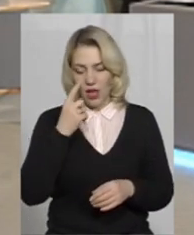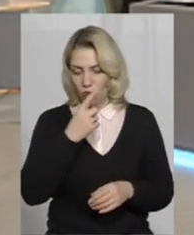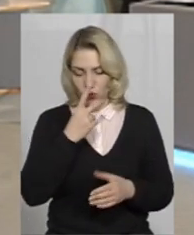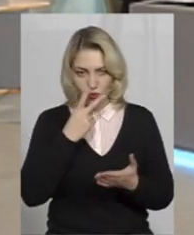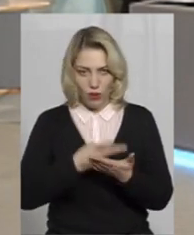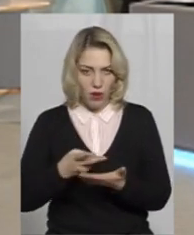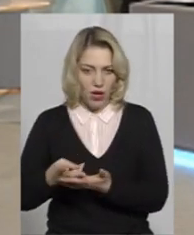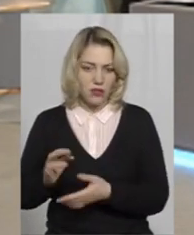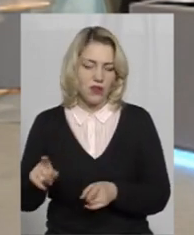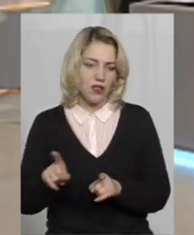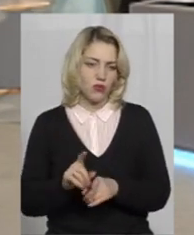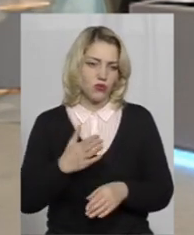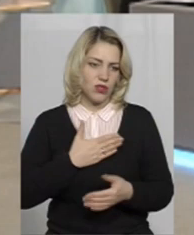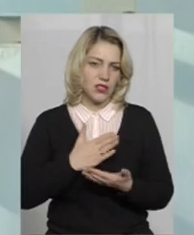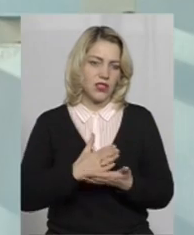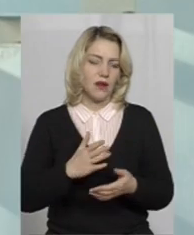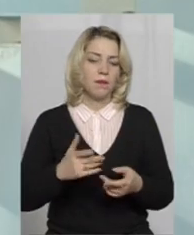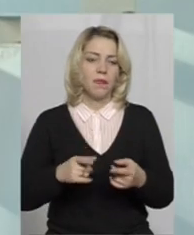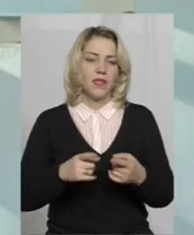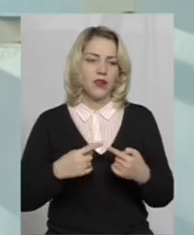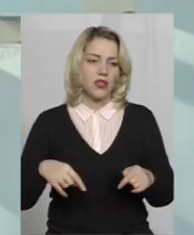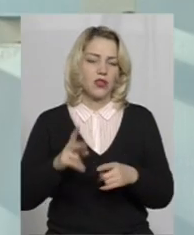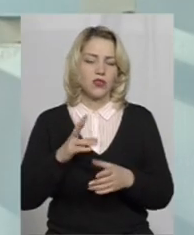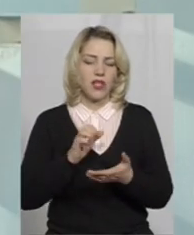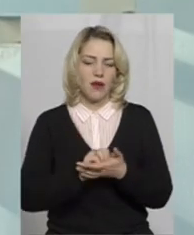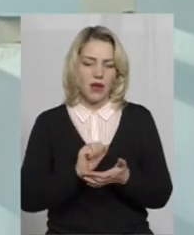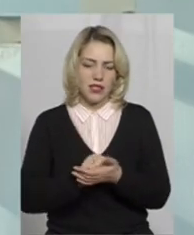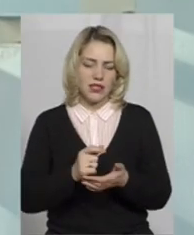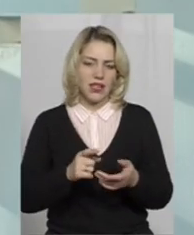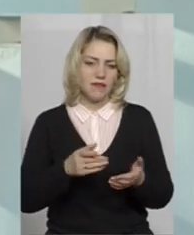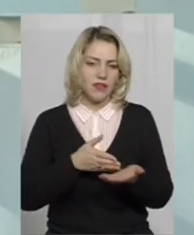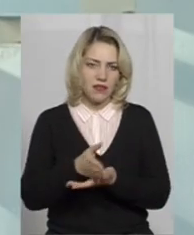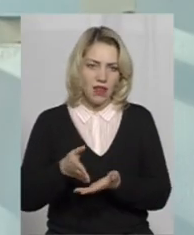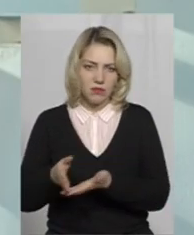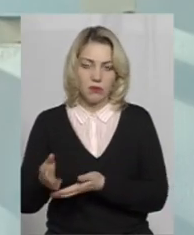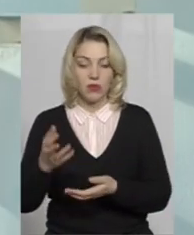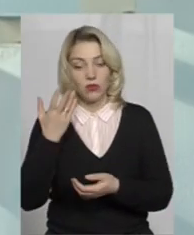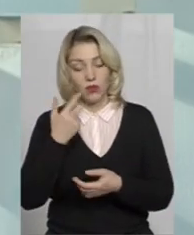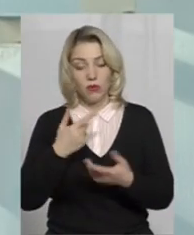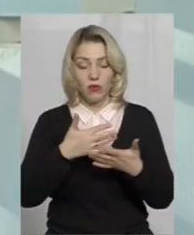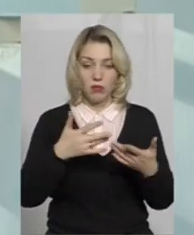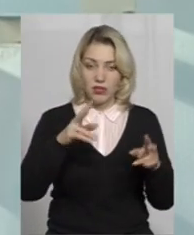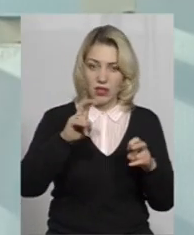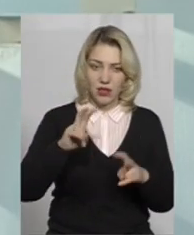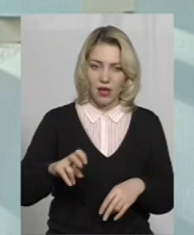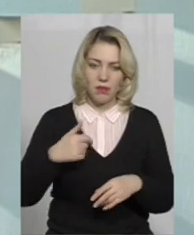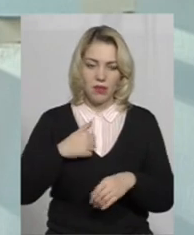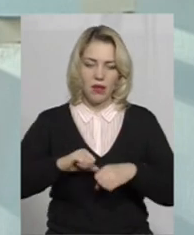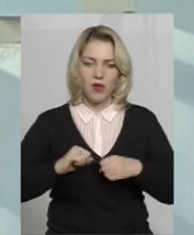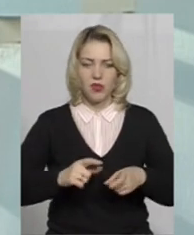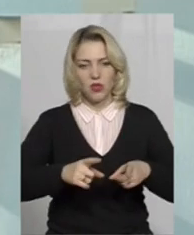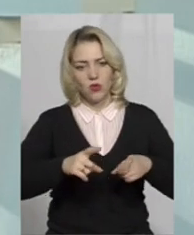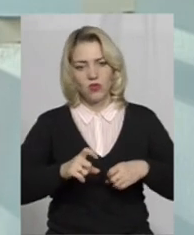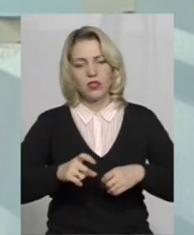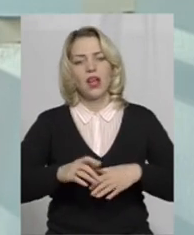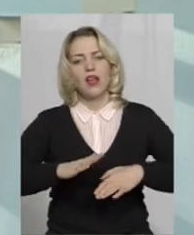Також у нас є різні громадські організації, які займаються певними напрямками. І коли ми говоримо про ту чи іншу тему, то ми намагаємося долучити